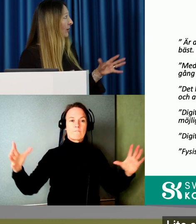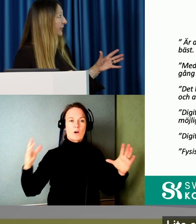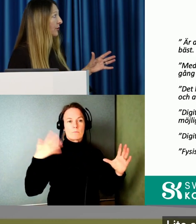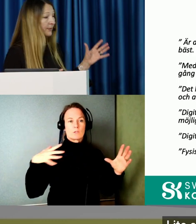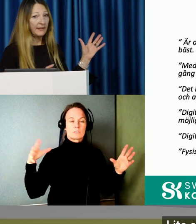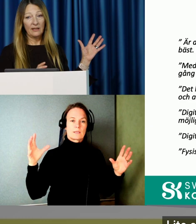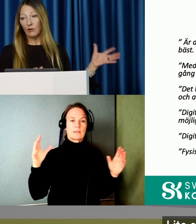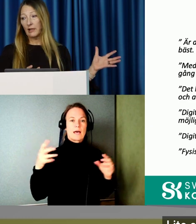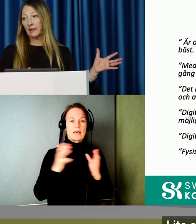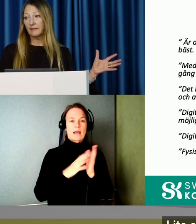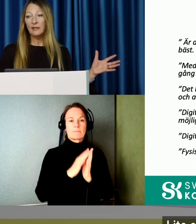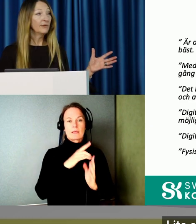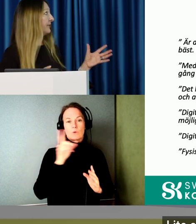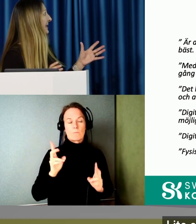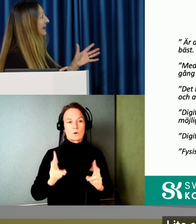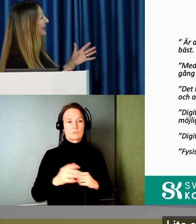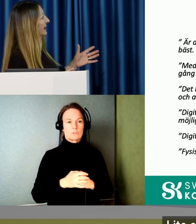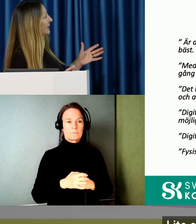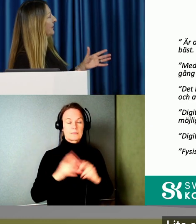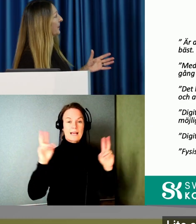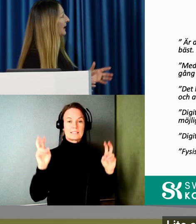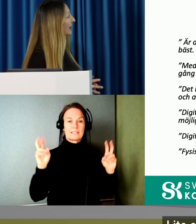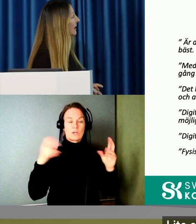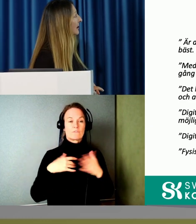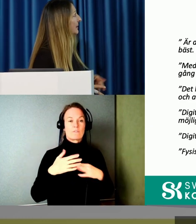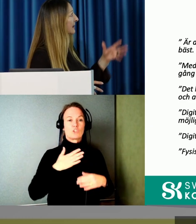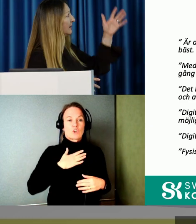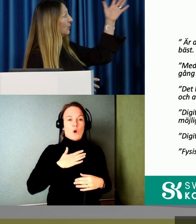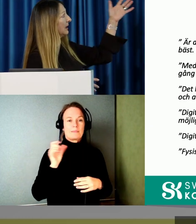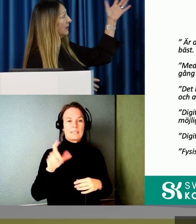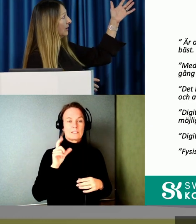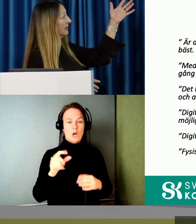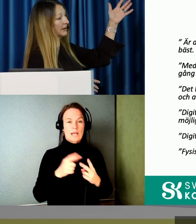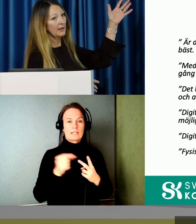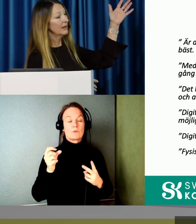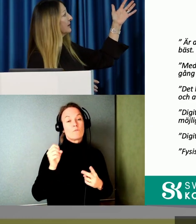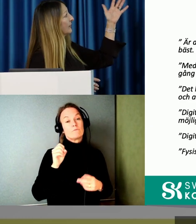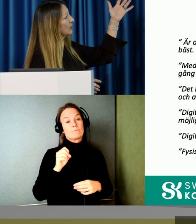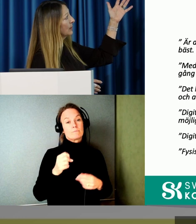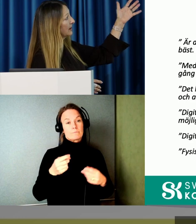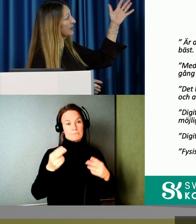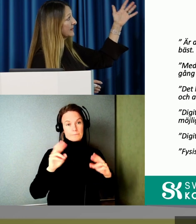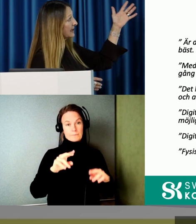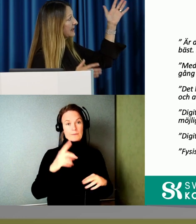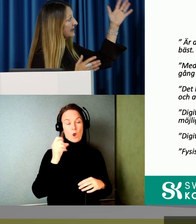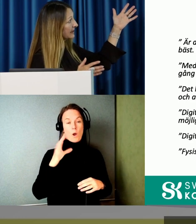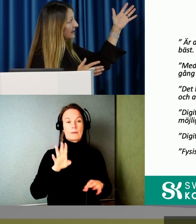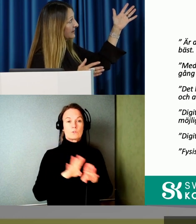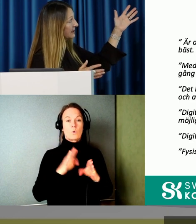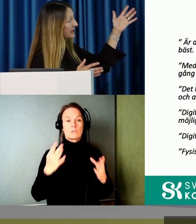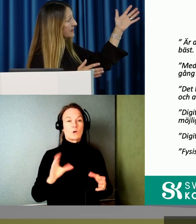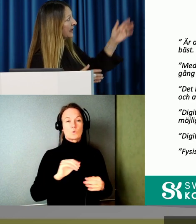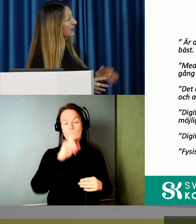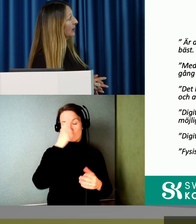Lite citat om de här digitala alternativen. Varför gillar man det då? Ja, men är det en dålig dag så förstår jag inte vad som sägs eller